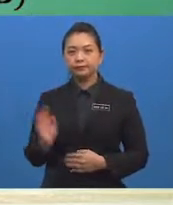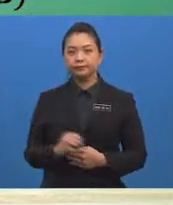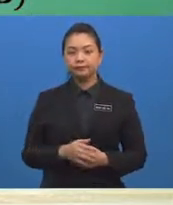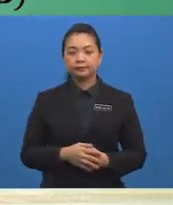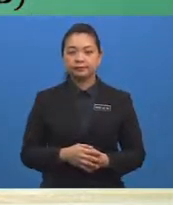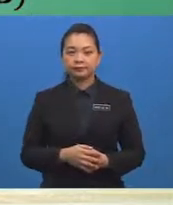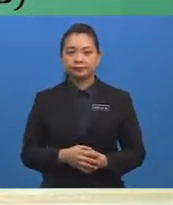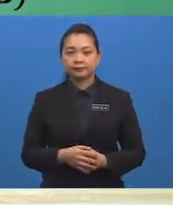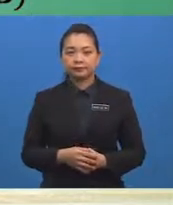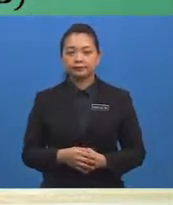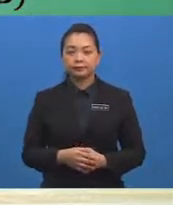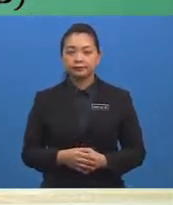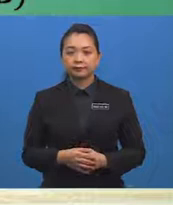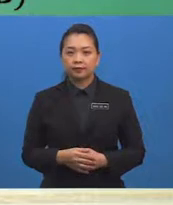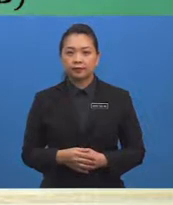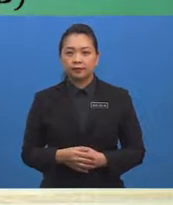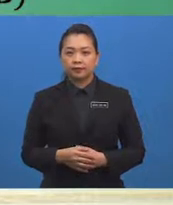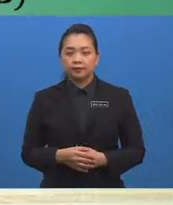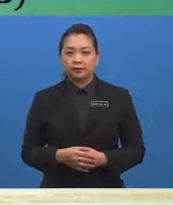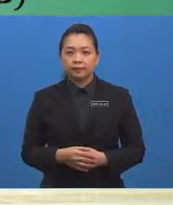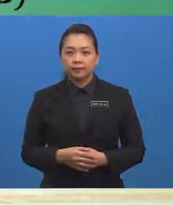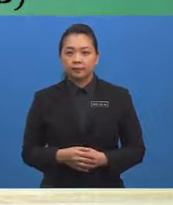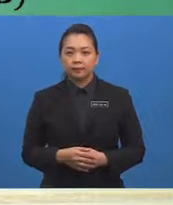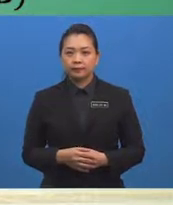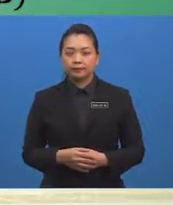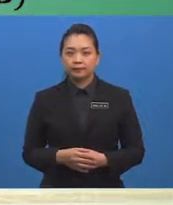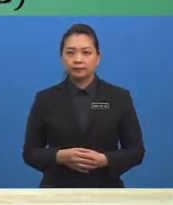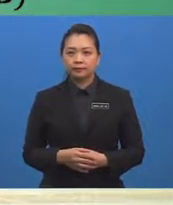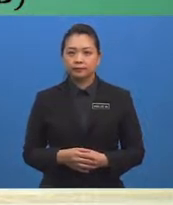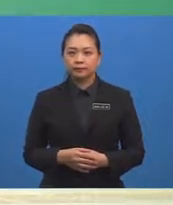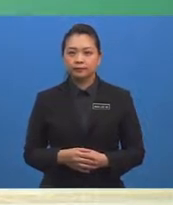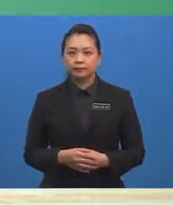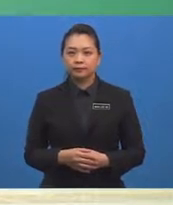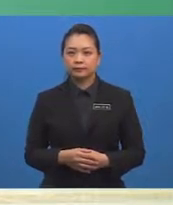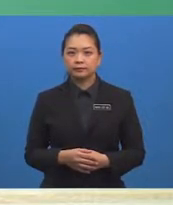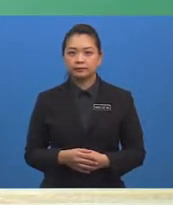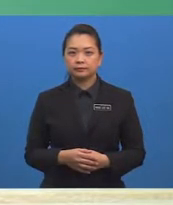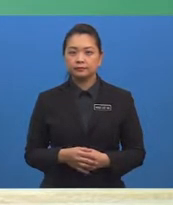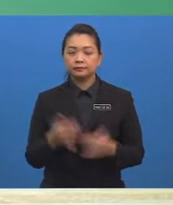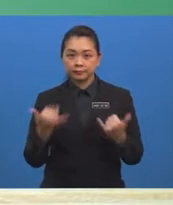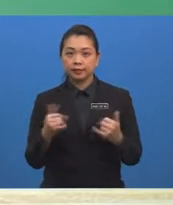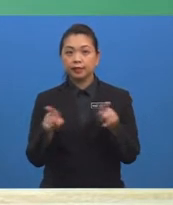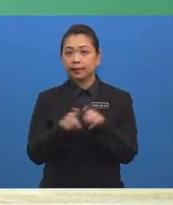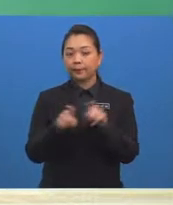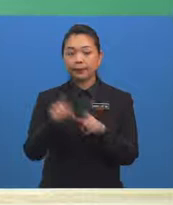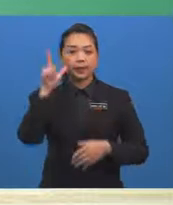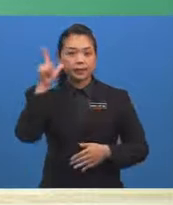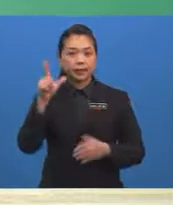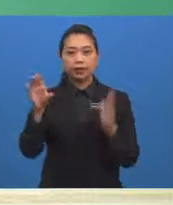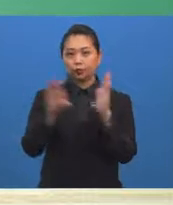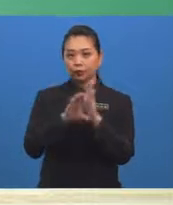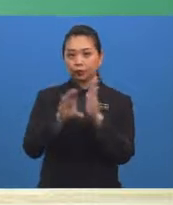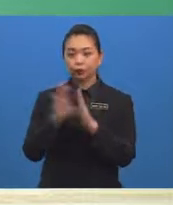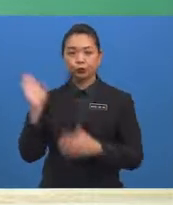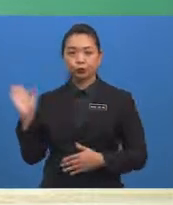gebarangkalian, peristiwa A dan peristiwa B Mari kita sama-sama lihat contoh untuk